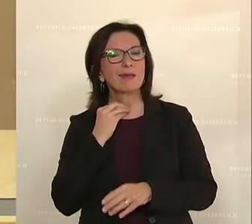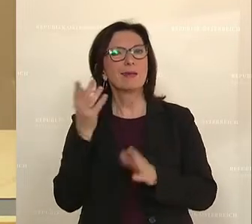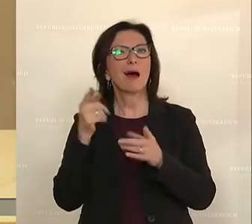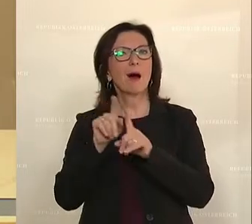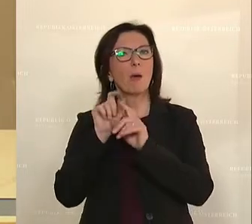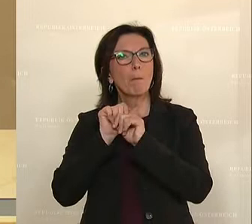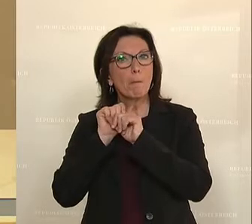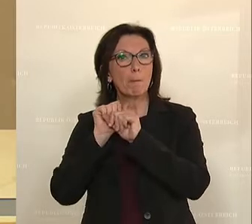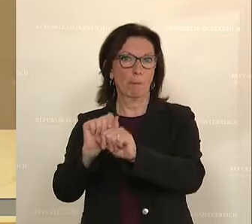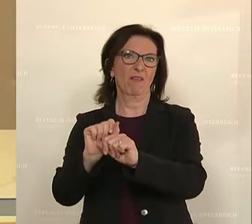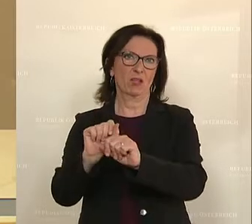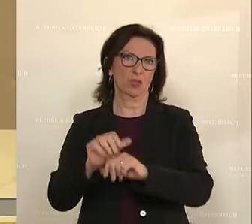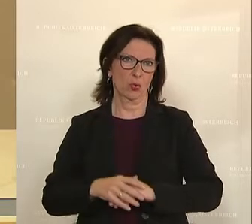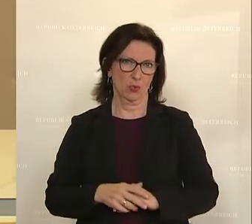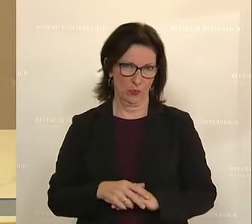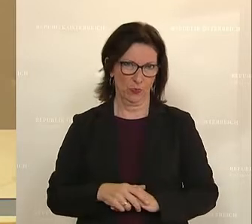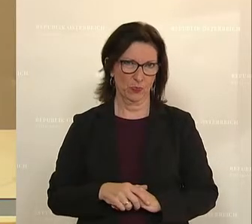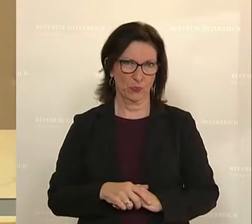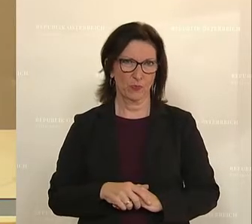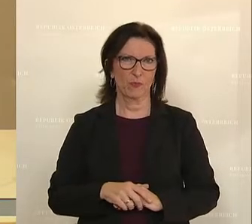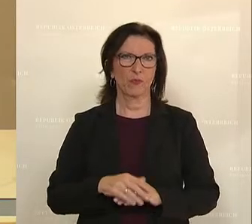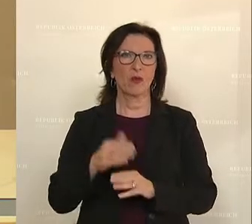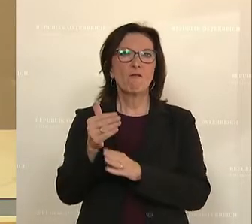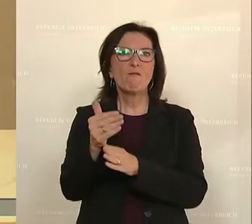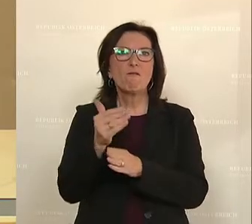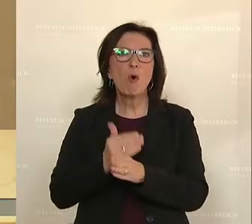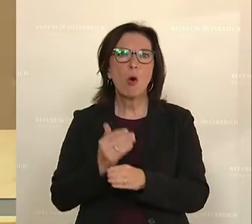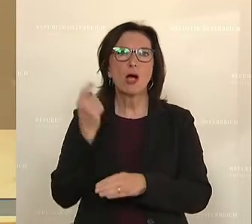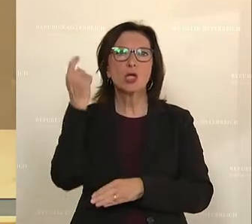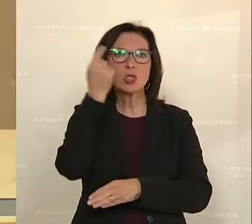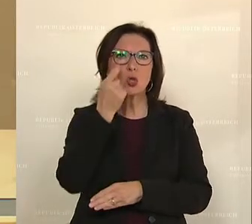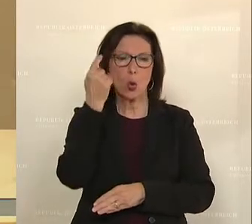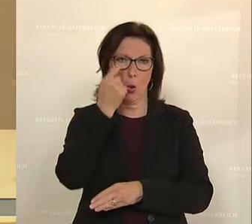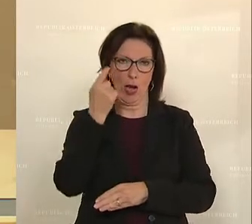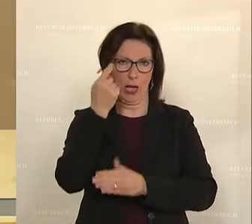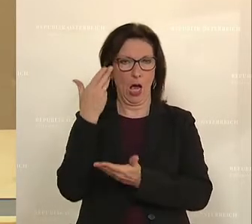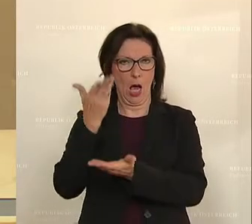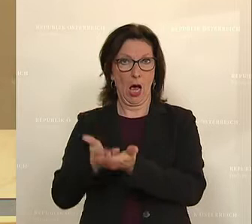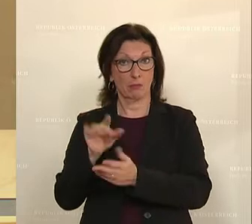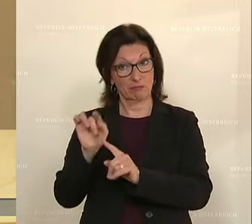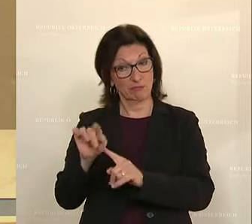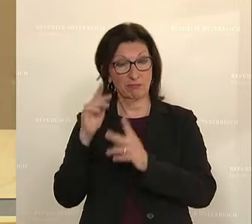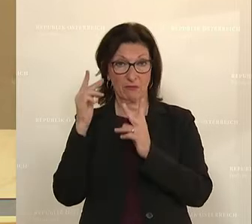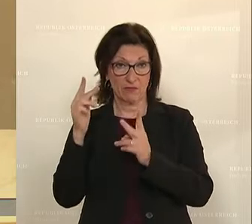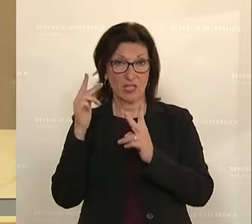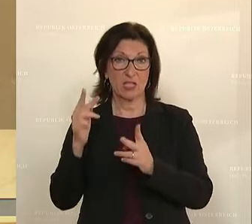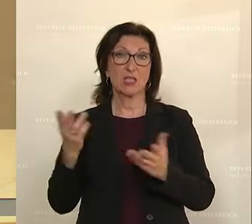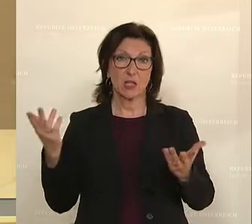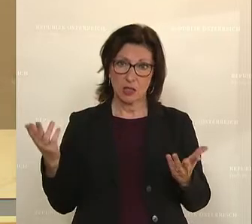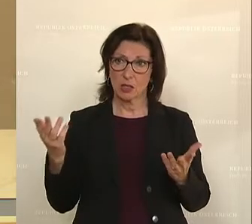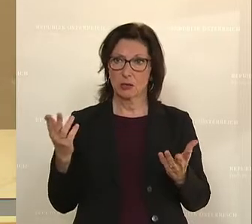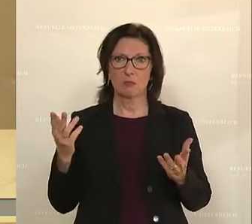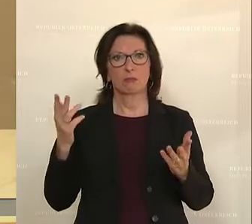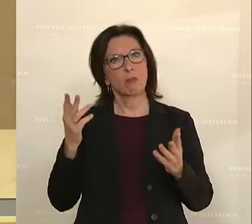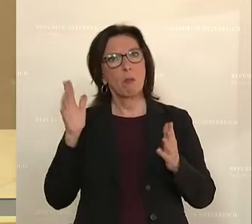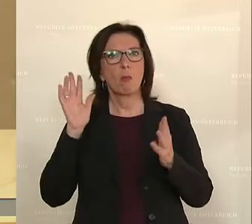Kollegin Rivo schon angesprochen hat, also vorsorgende Angebote, die ein wichtiger Pfeiler sind für die Gesundheit der in Österreich